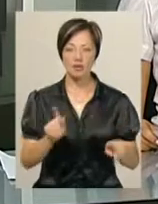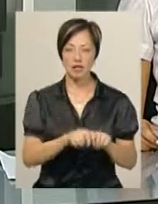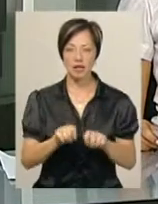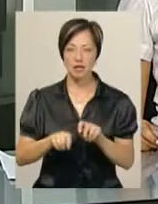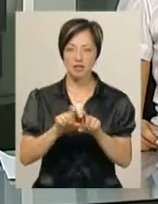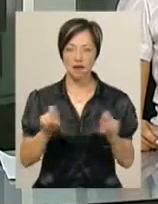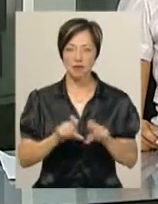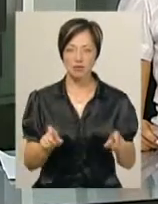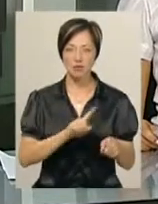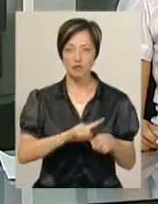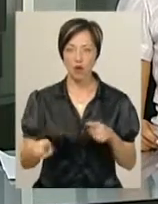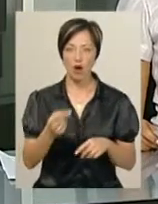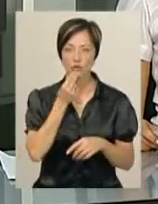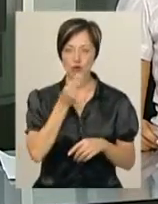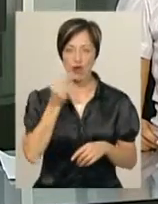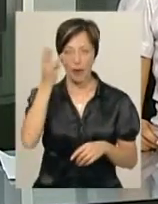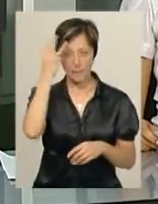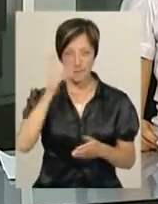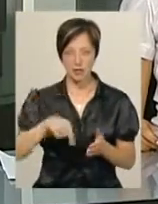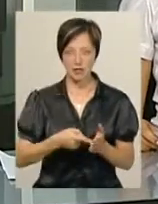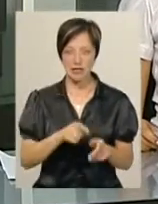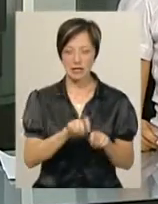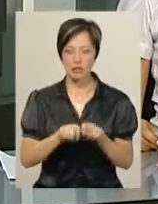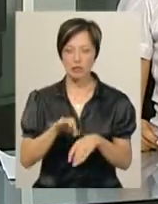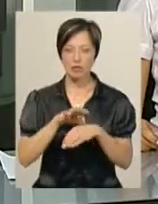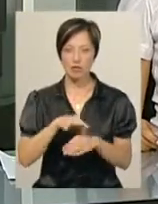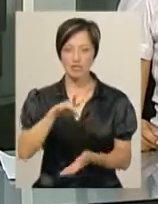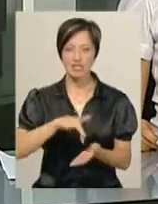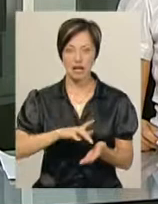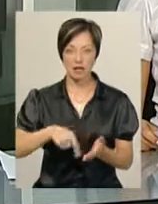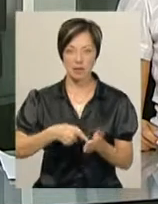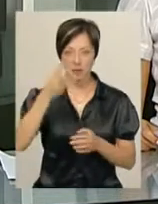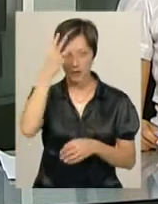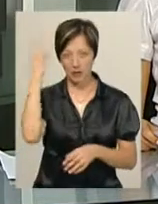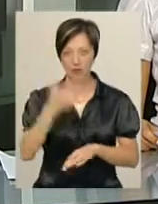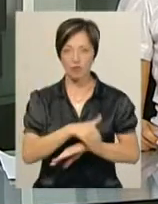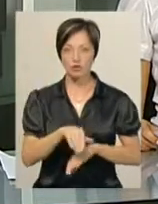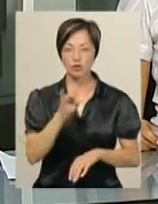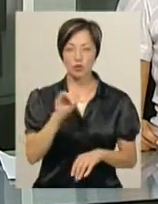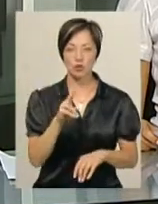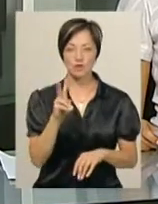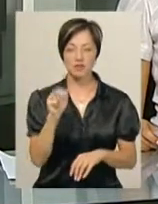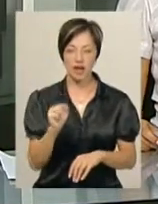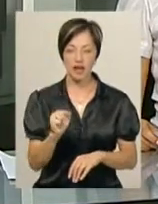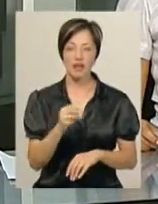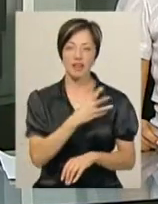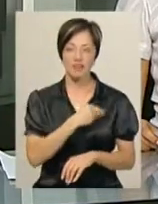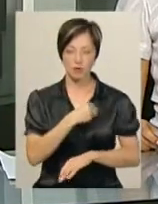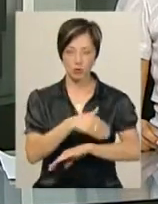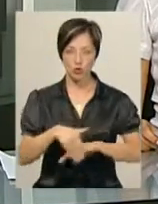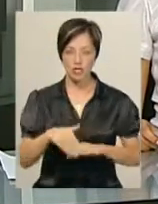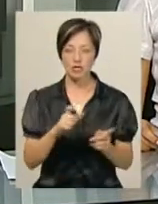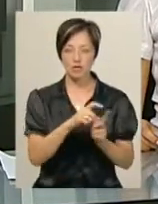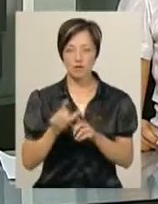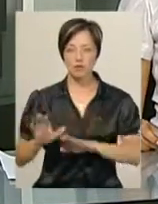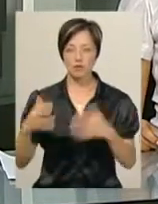закладами швидкого харчування обласного центру. Інспекцію проводили у центрі Хмельницького, на Проскурівській і на Львівському шосе. За словами